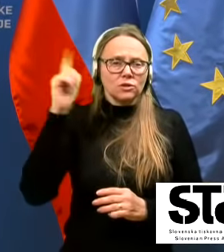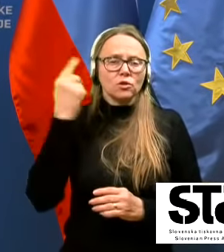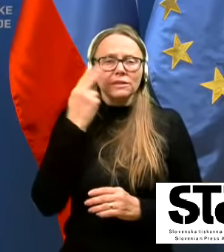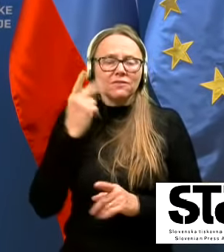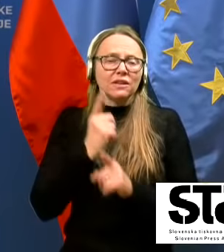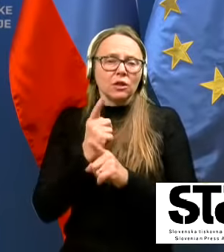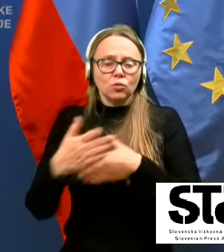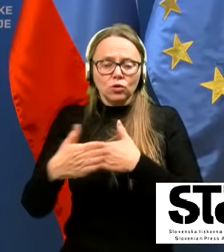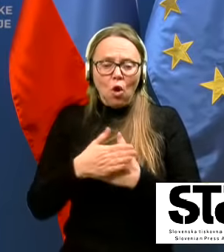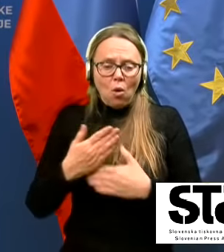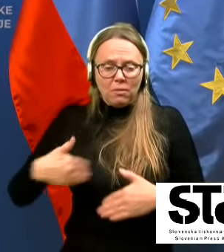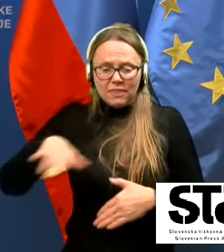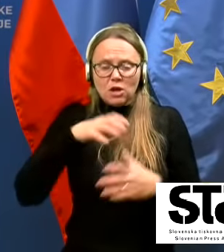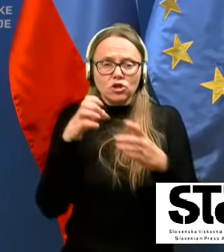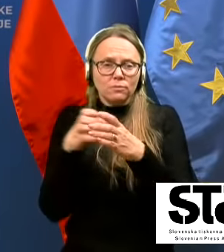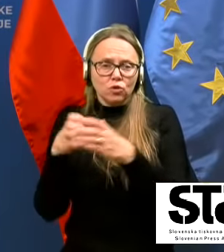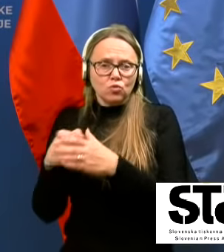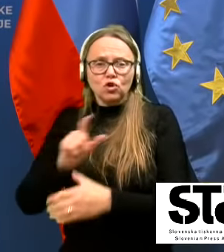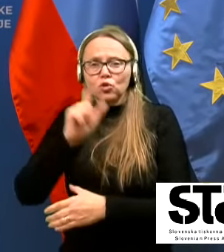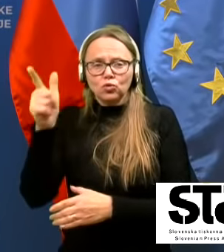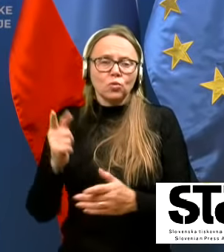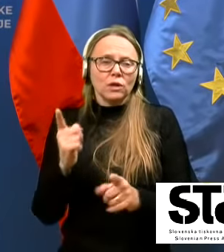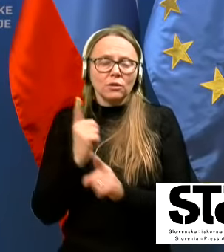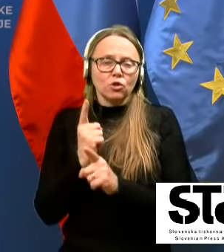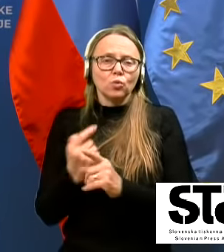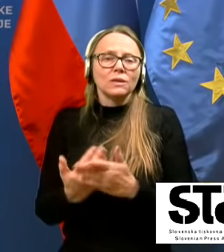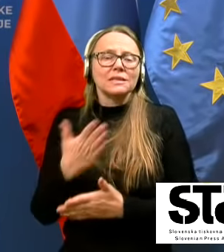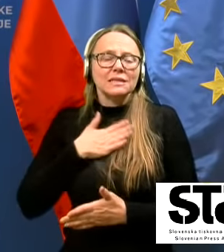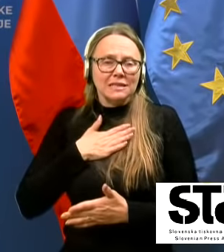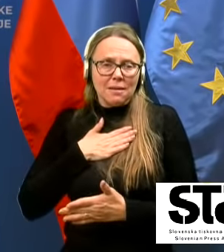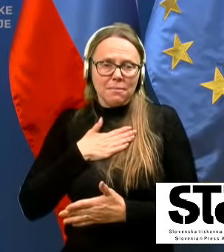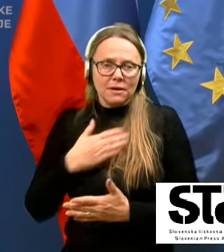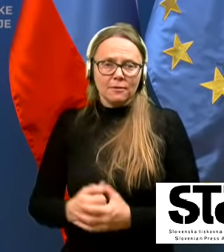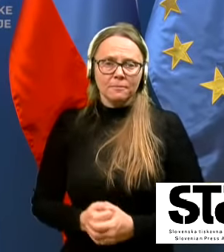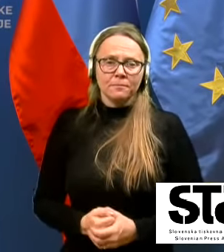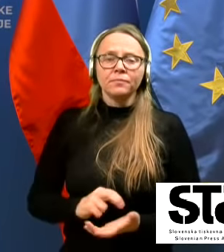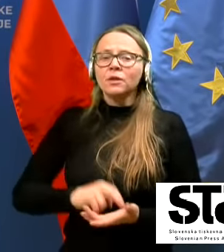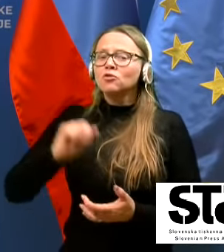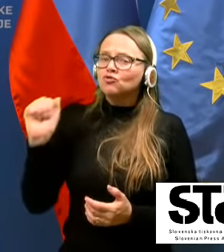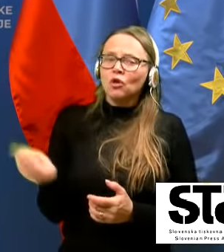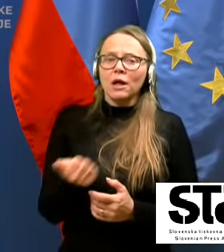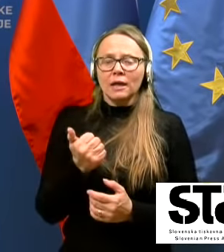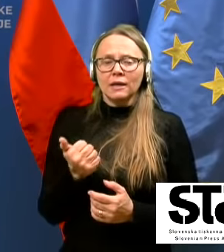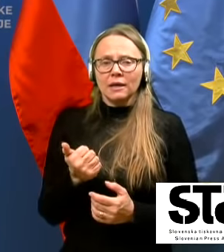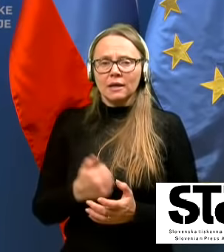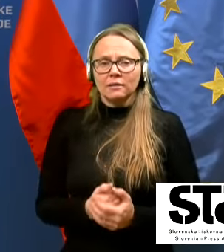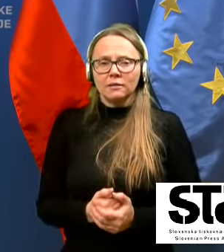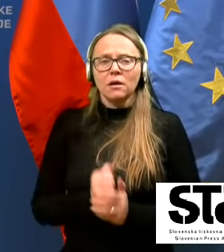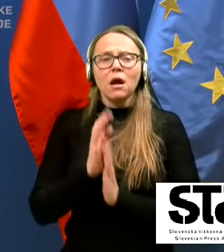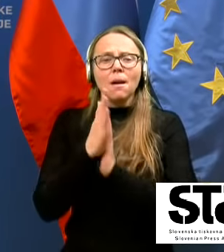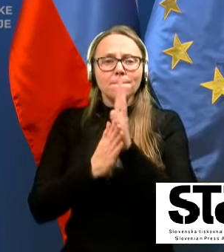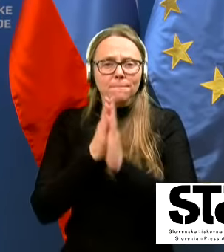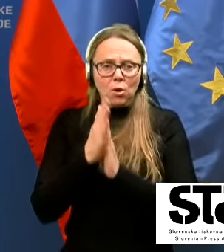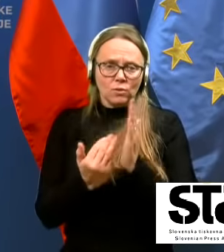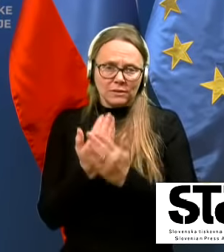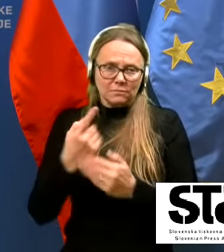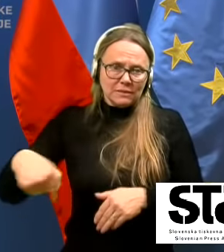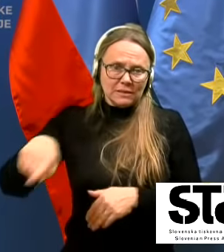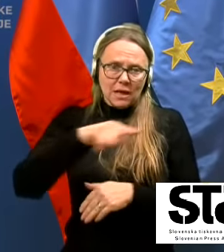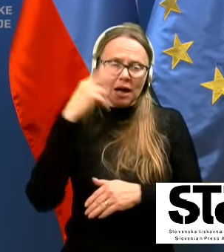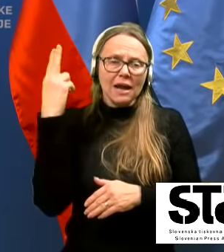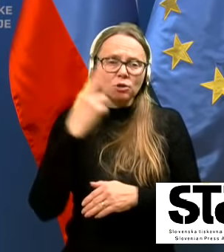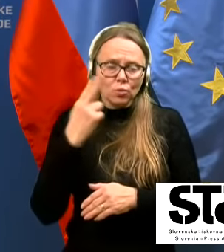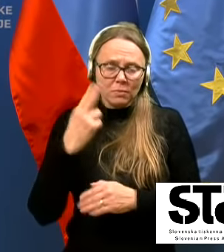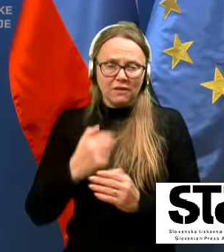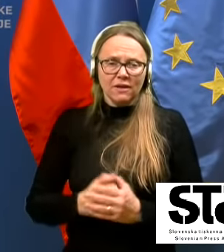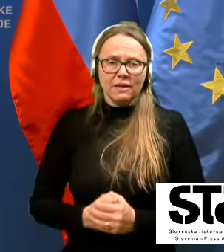svede tudi v našem druženju z drugimi tudi zase. Tako da še enkrat jaz prosim za razumevanje in